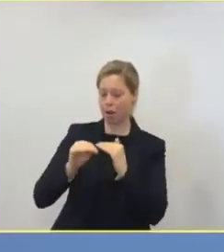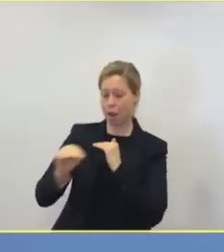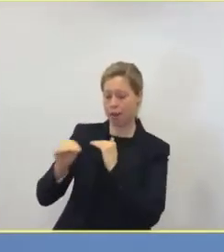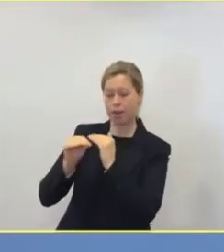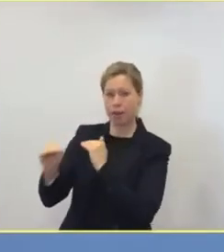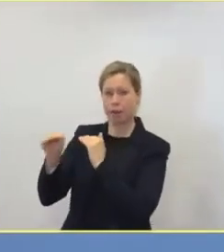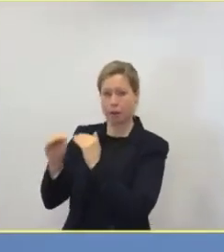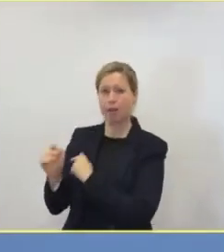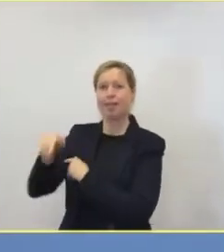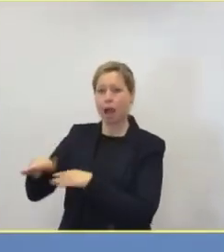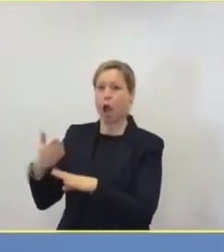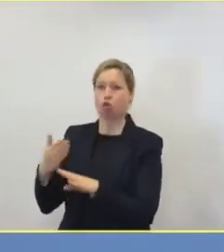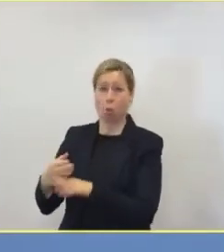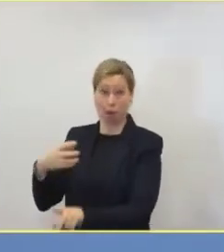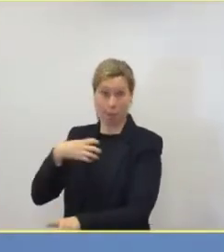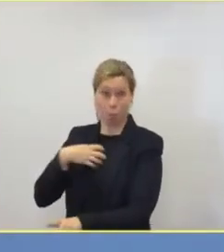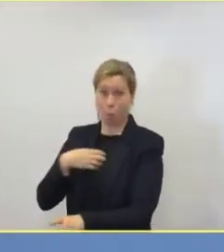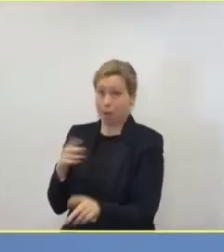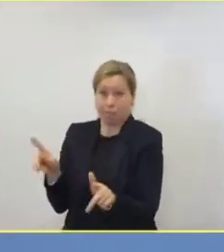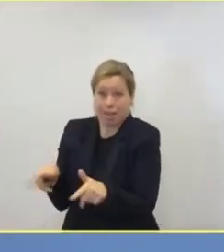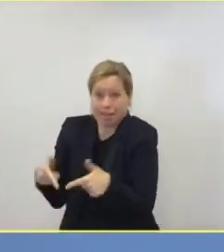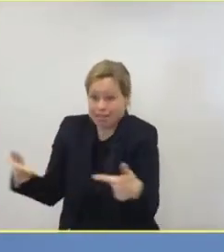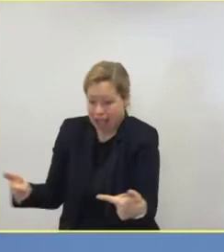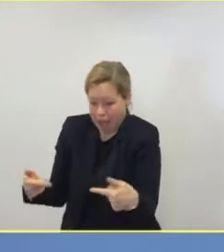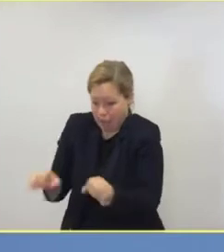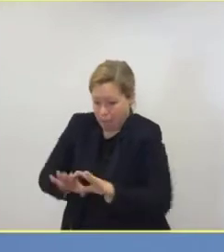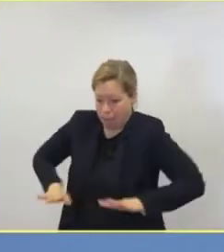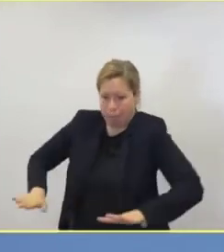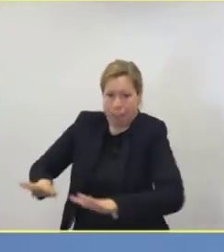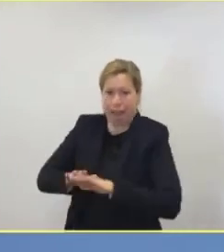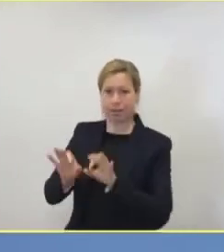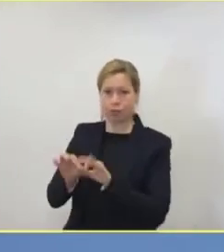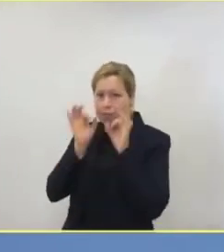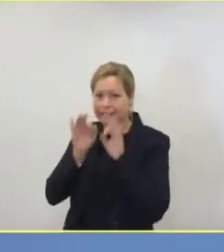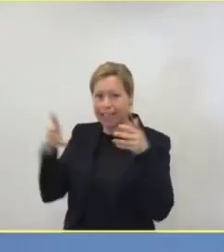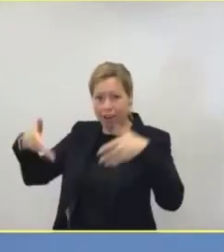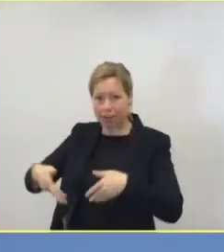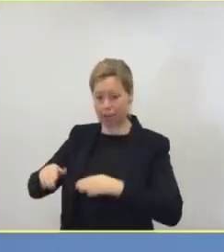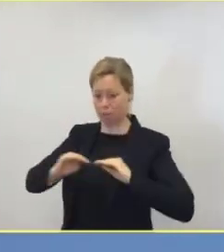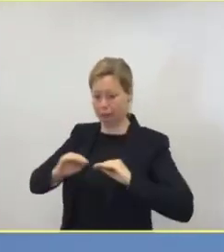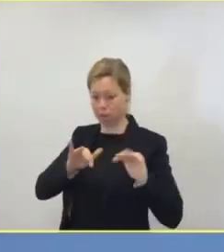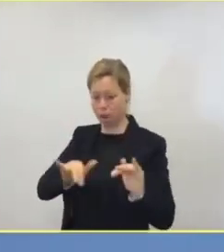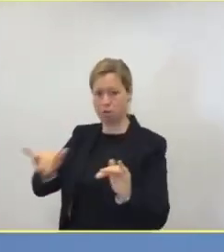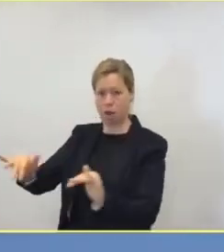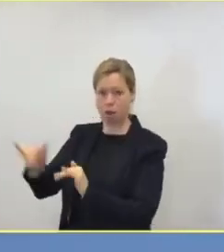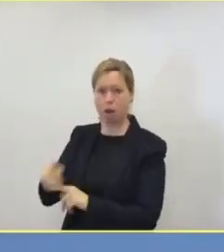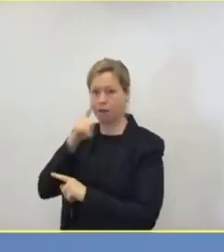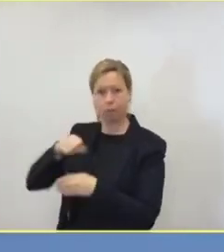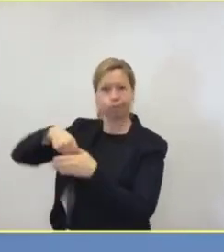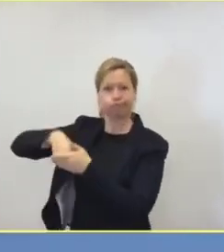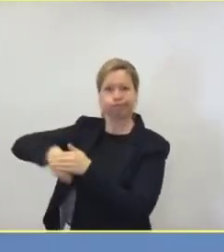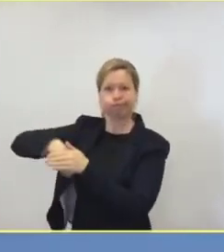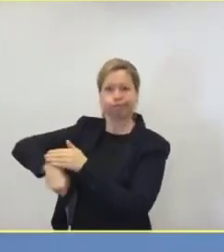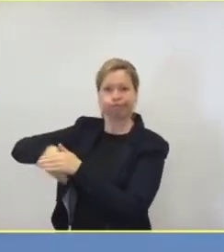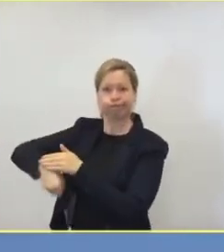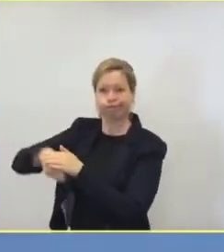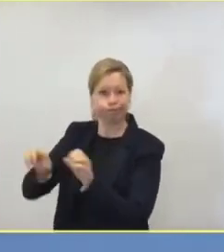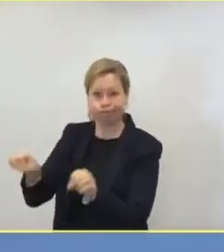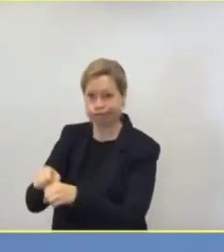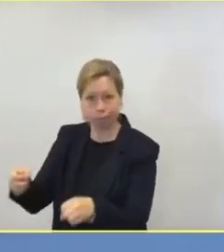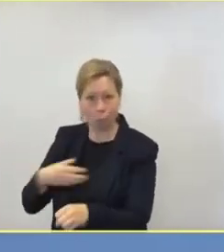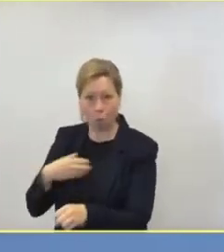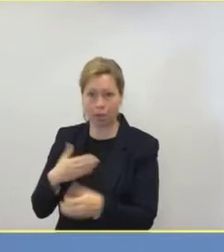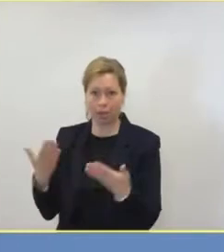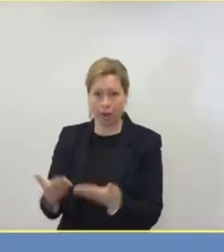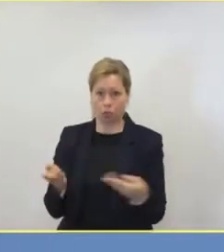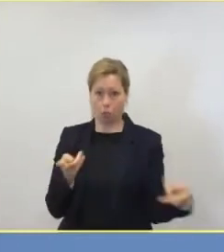halt so große Probleme haben, weil diese Patienten natürlich die Intensivstationen regelrecht verstopfen. Zum Abschluss möchte ich noch